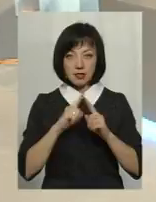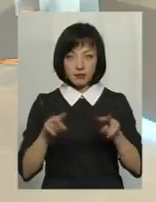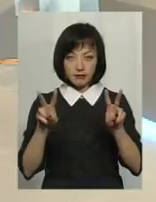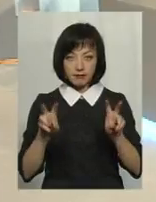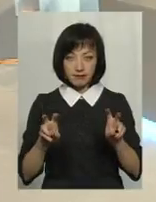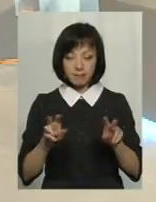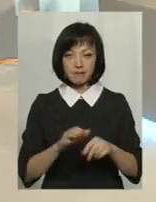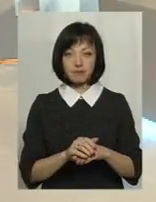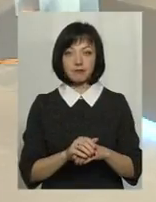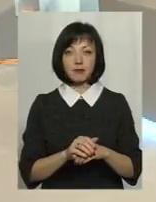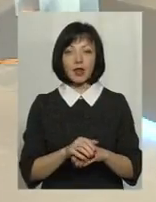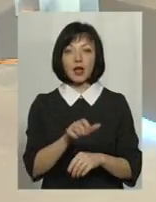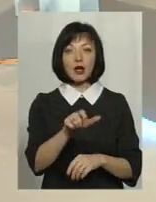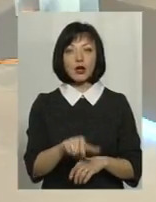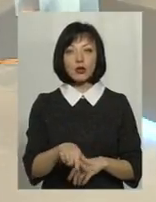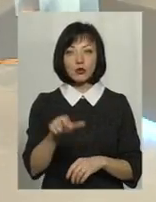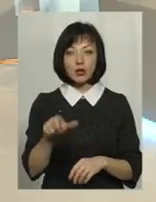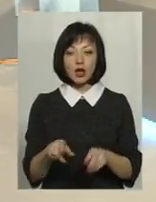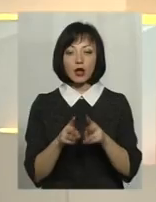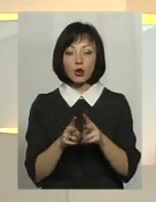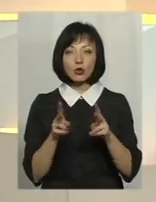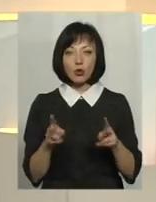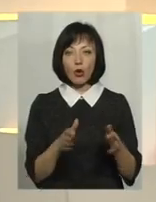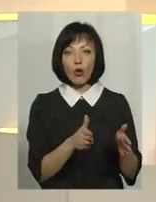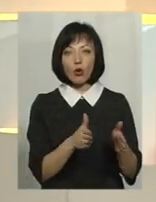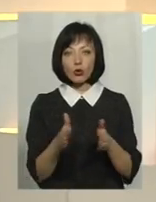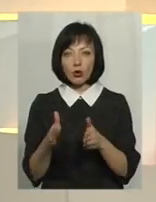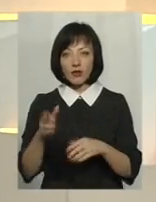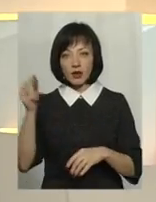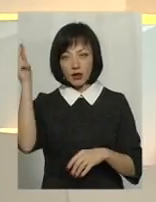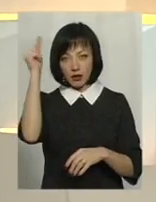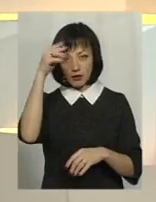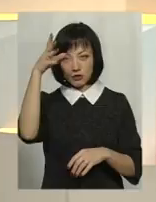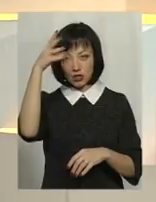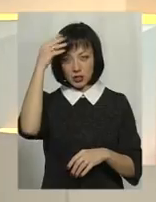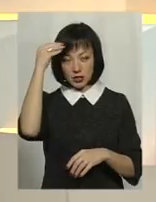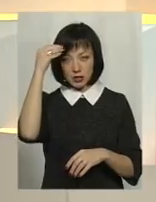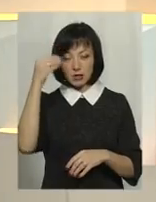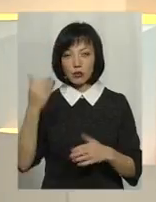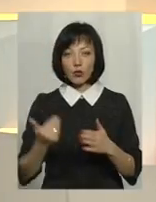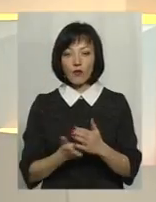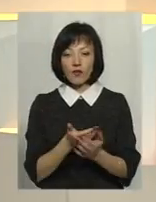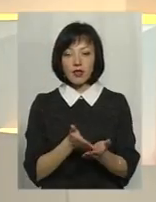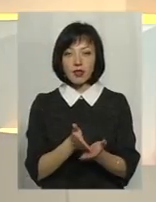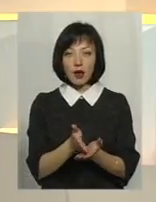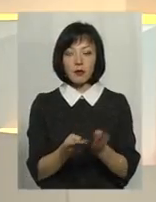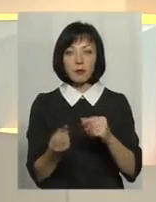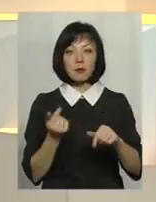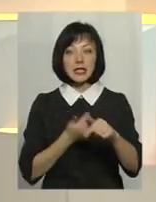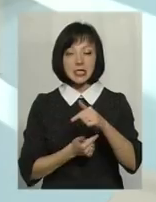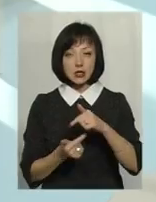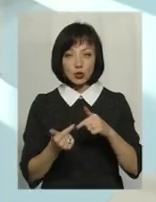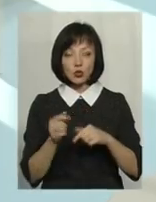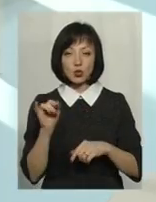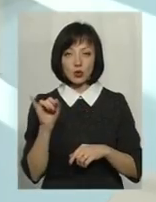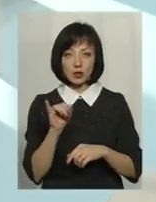назвати, людей, хто готовий вчитися, засвоїти нові напрямки бізнесу, зокрема